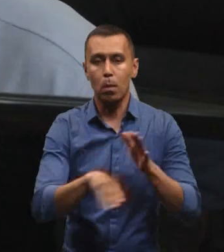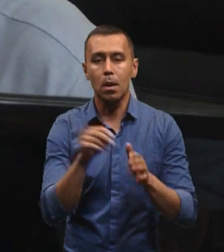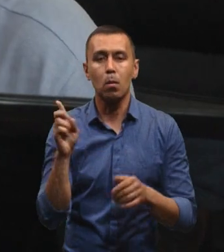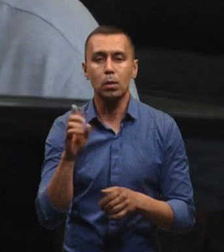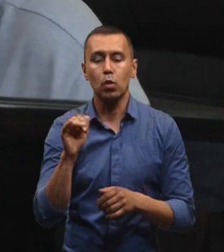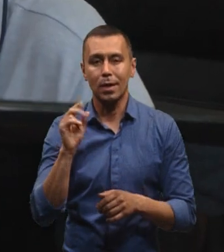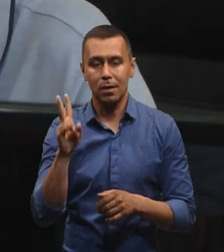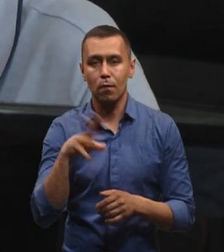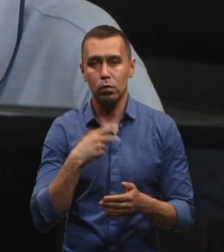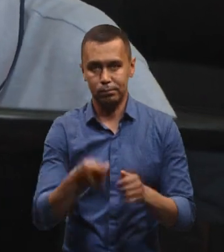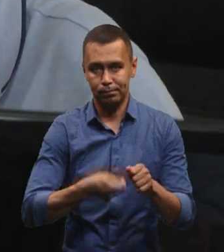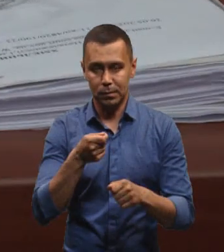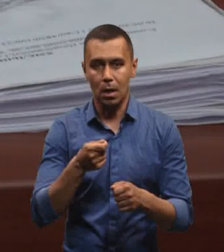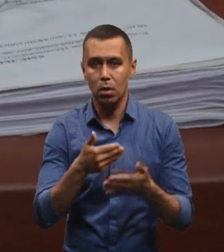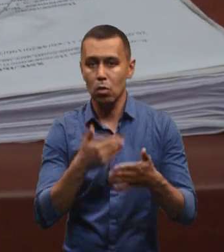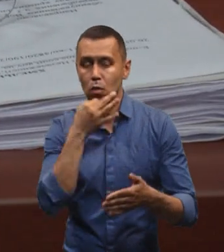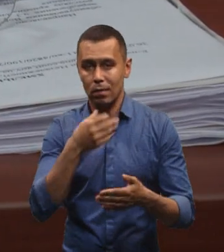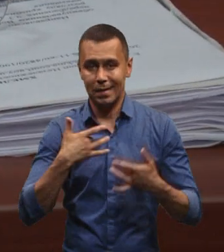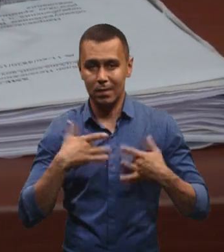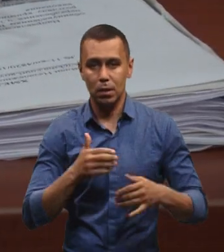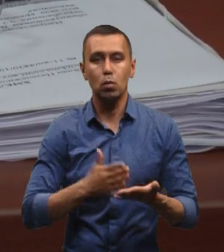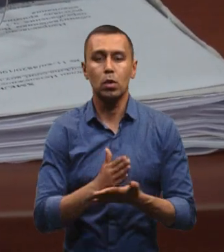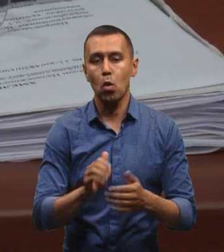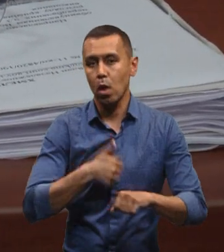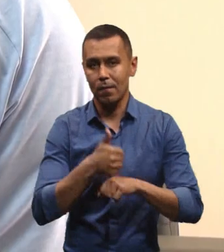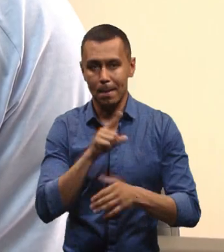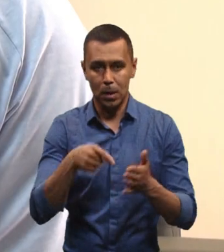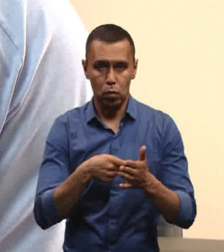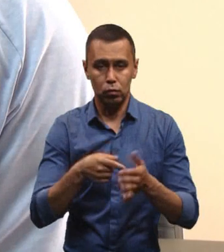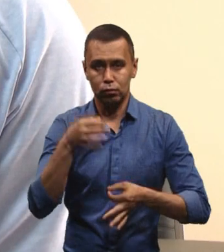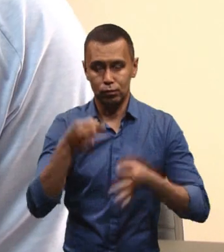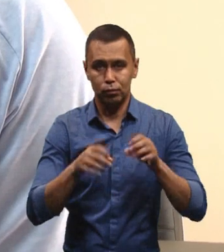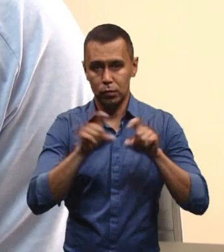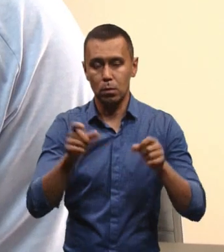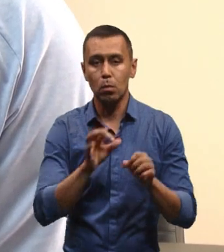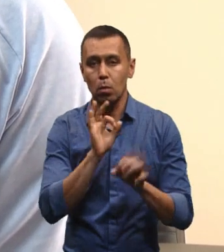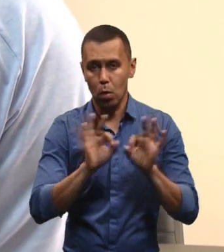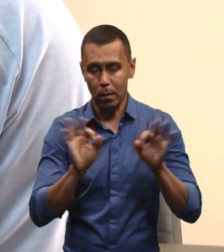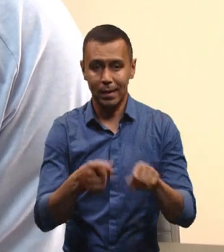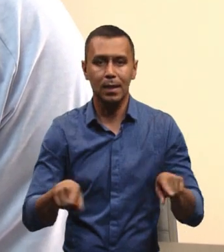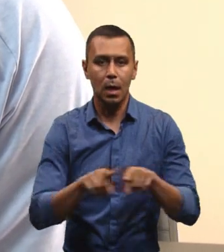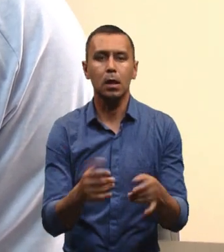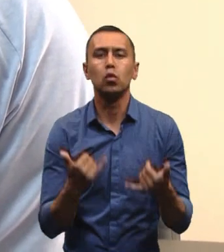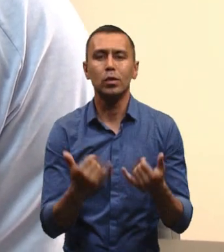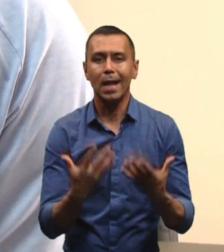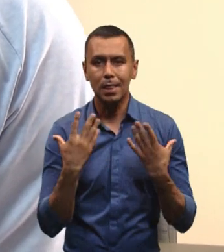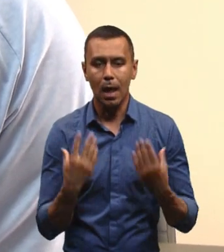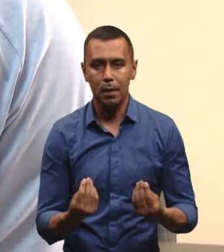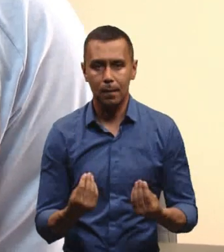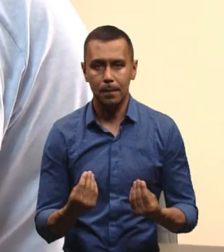Продана. Своє заявне дострокове звільнення з посади голови Хмельницького міськрайонного суду Борис Продан прокоментував так. На сьогоднішній день